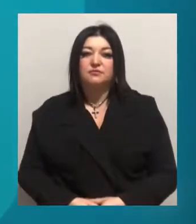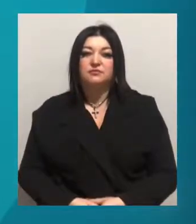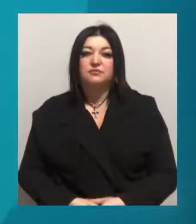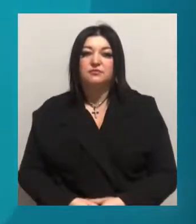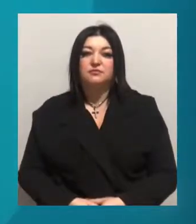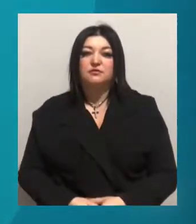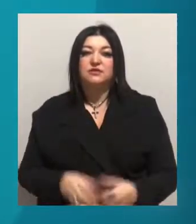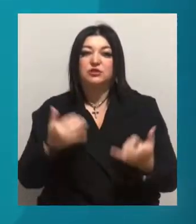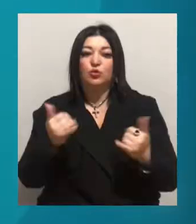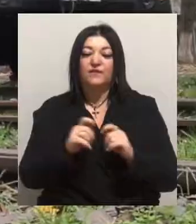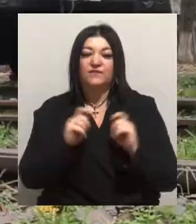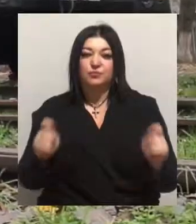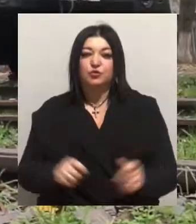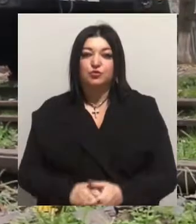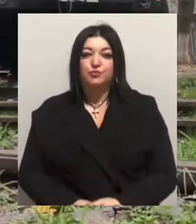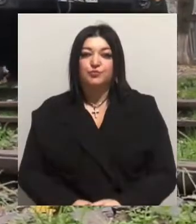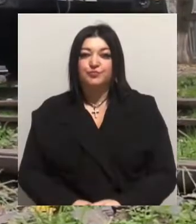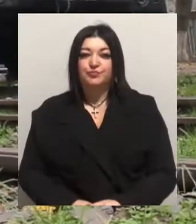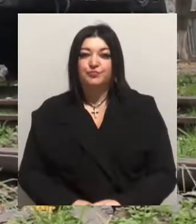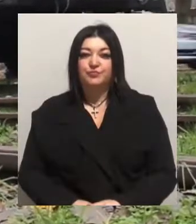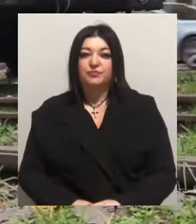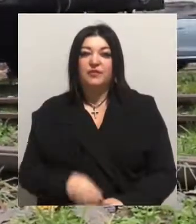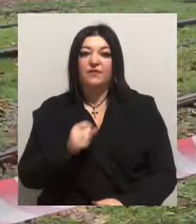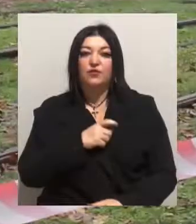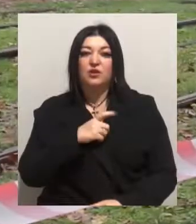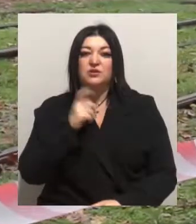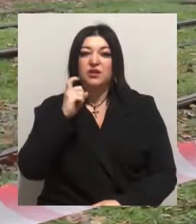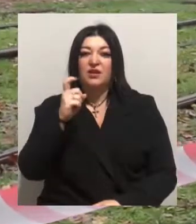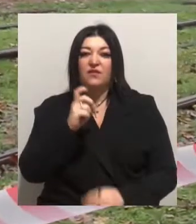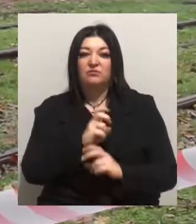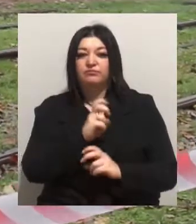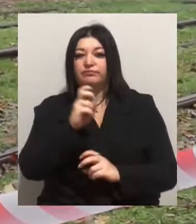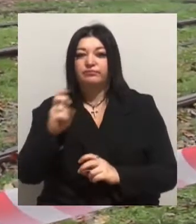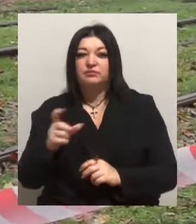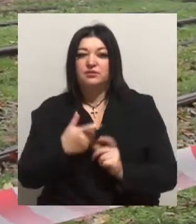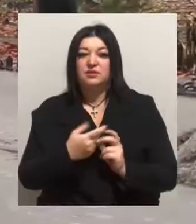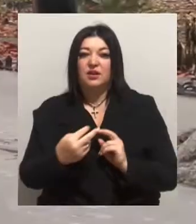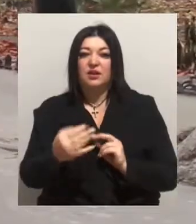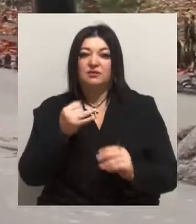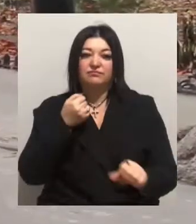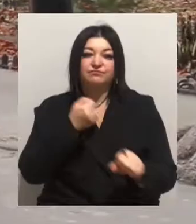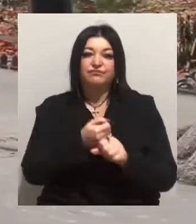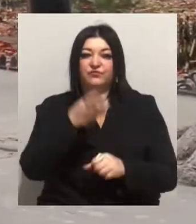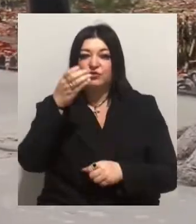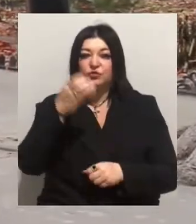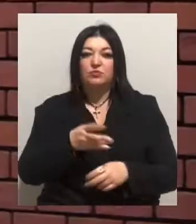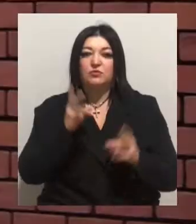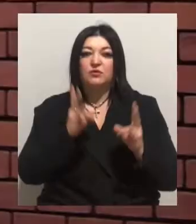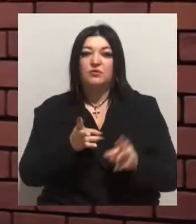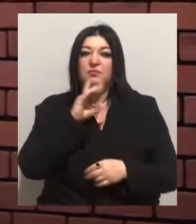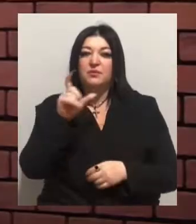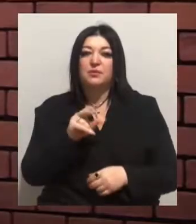Сьогодні у випуску. В Одесі трамвай зійшов з реєк та врізався у стоп. Травмована пасажирка.